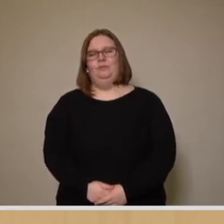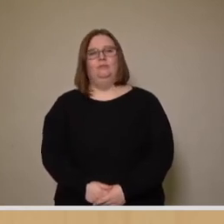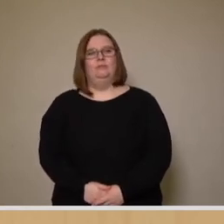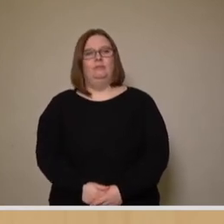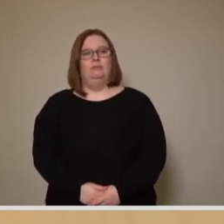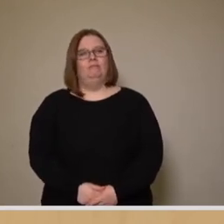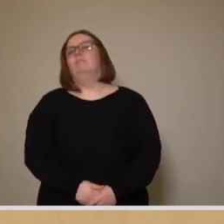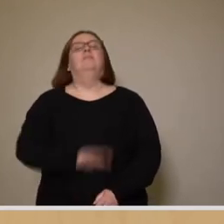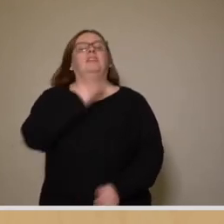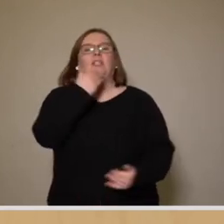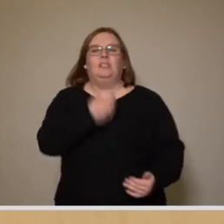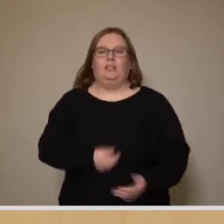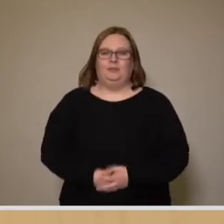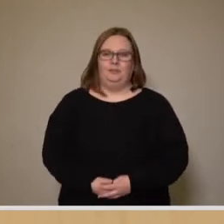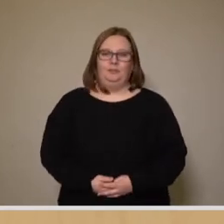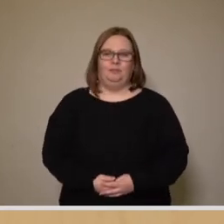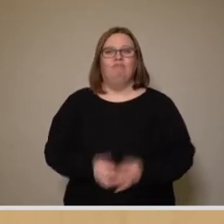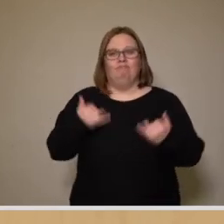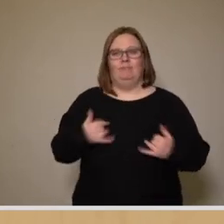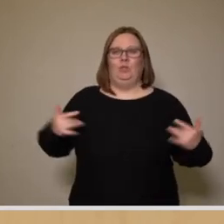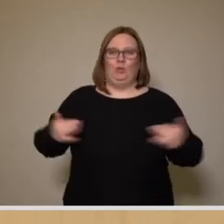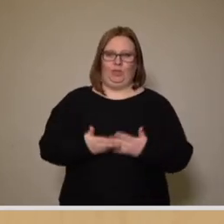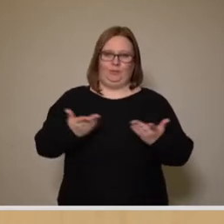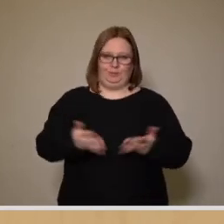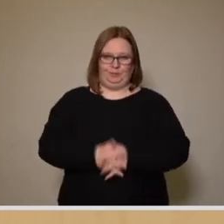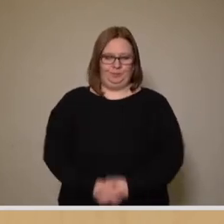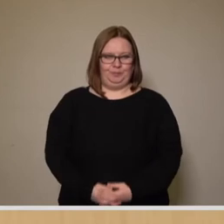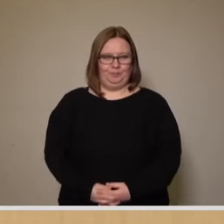Vielen Dank. Als nächstes Bündnis 90 Die Grünen, Frau Bischofberger.